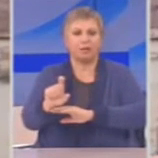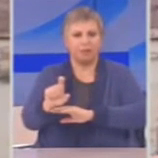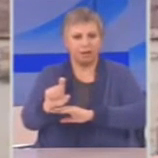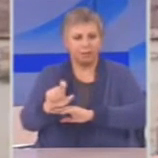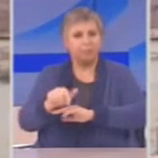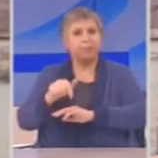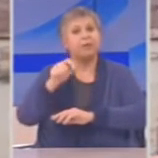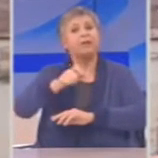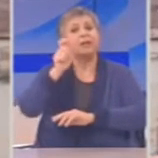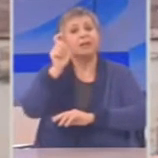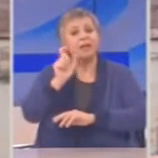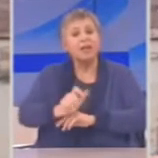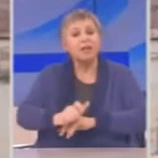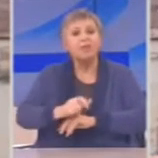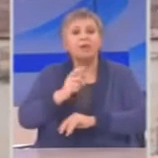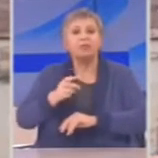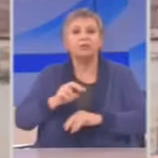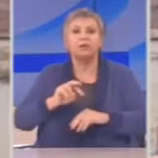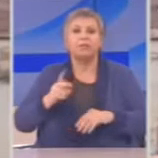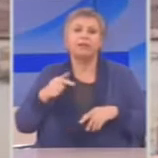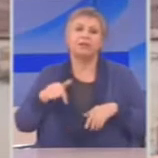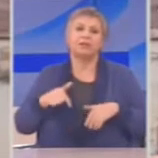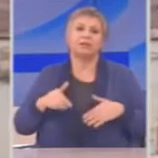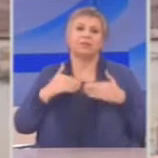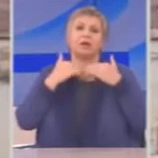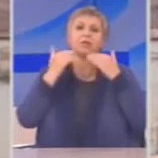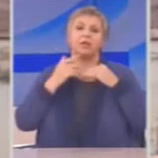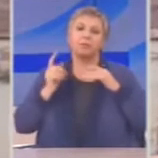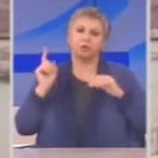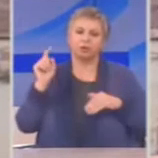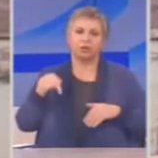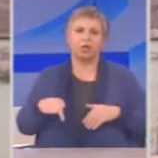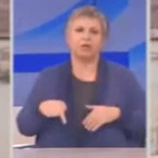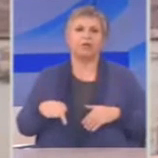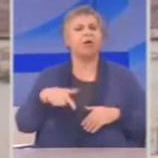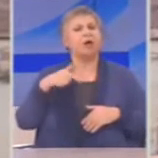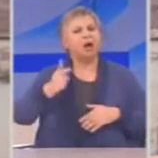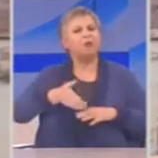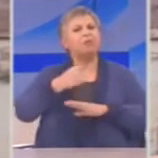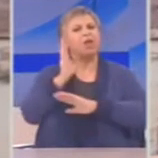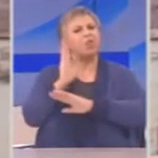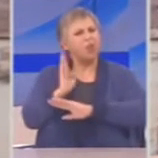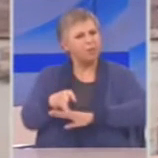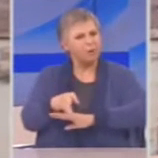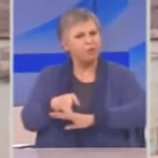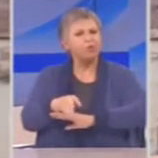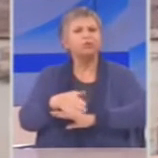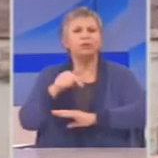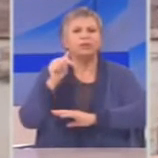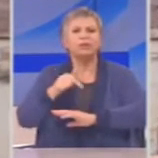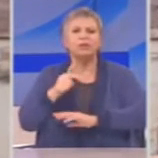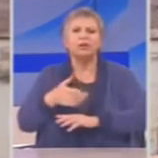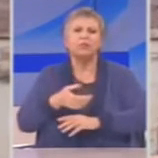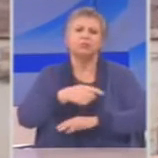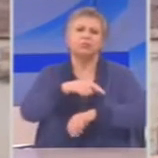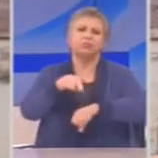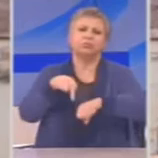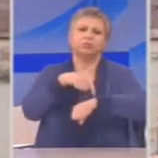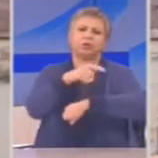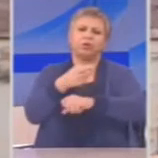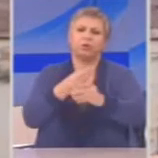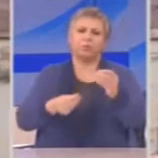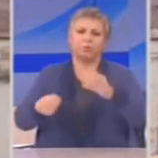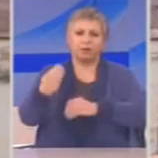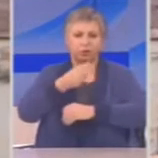επέλεξε να μην είναι σήμερα εδώ που θα είχε πολύ μεγαλύτερη ευχαίρεια χρόνου εσείς έχετε ένα βάρος σήμερα το οποίο αναγνωρίζω ότι θα